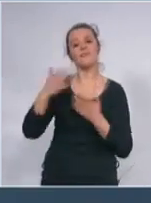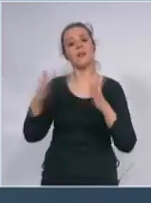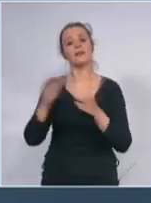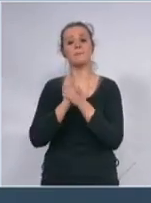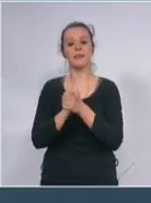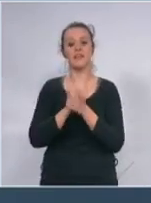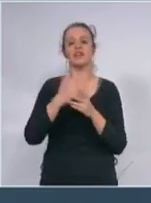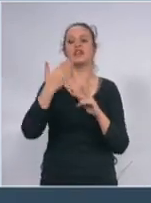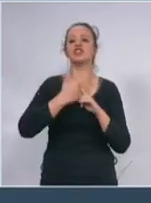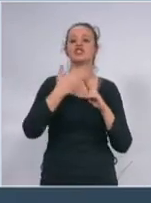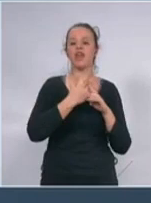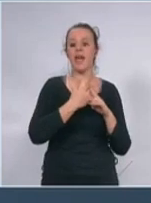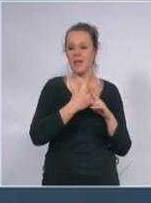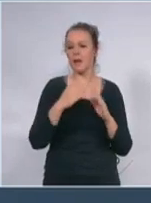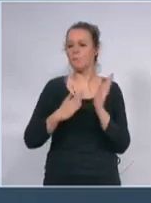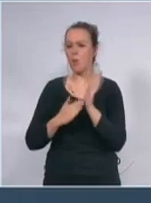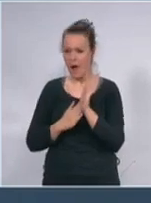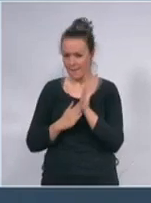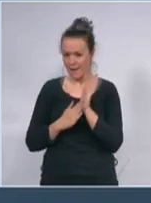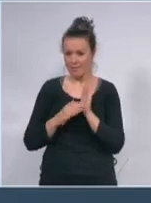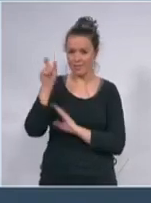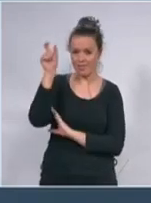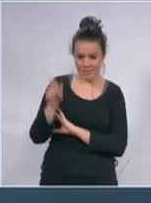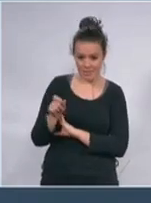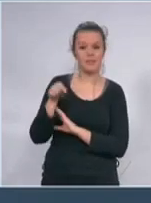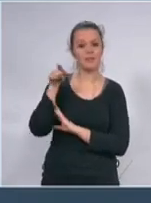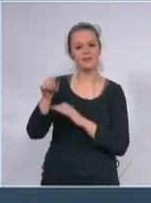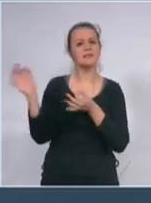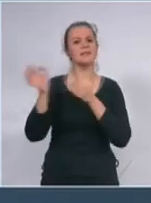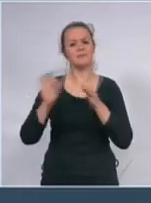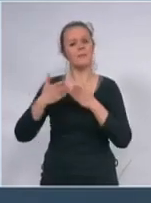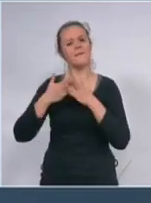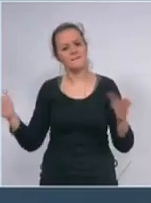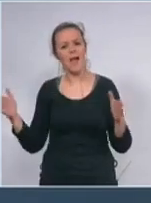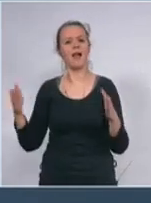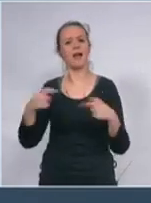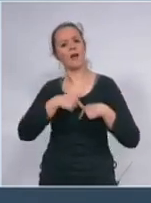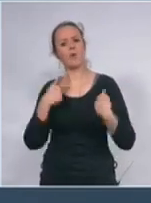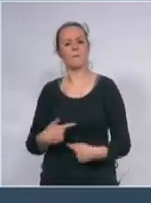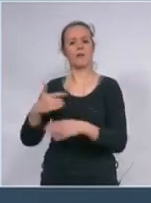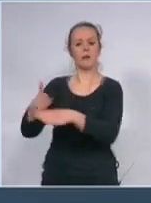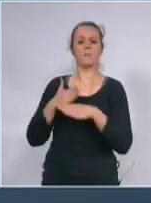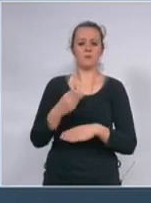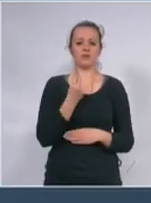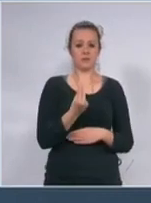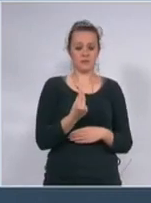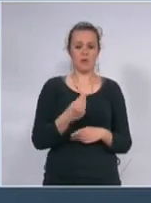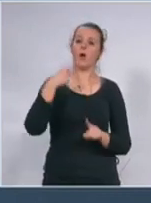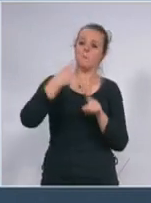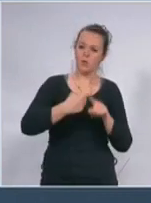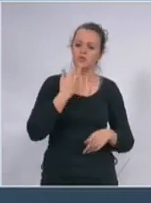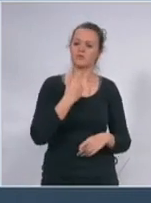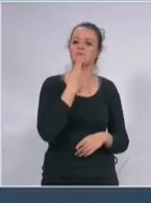bin Zajedu Al Nahjano koji sprema veliku humanitarnu pomoć za Srbiju Norvežanima,